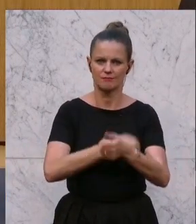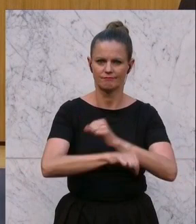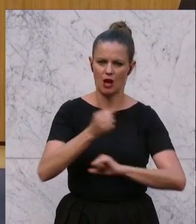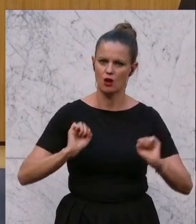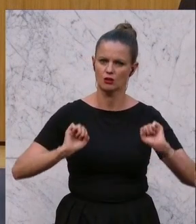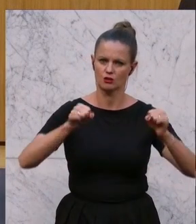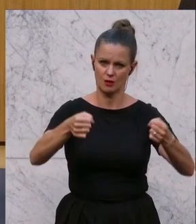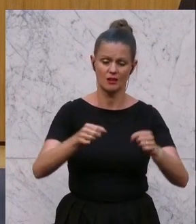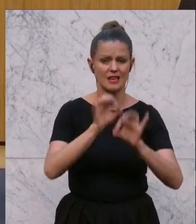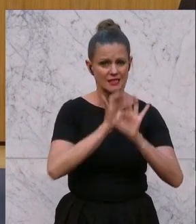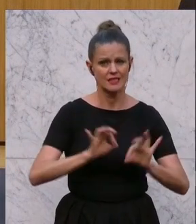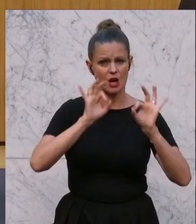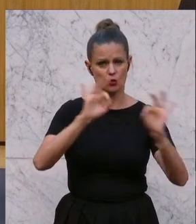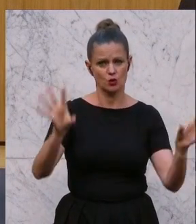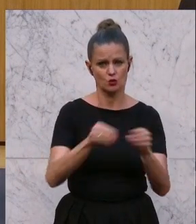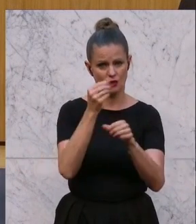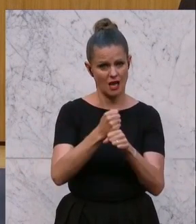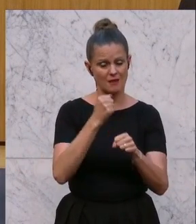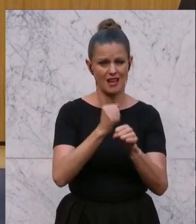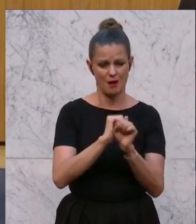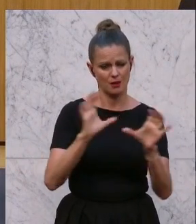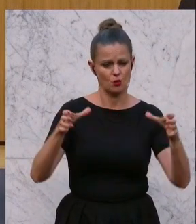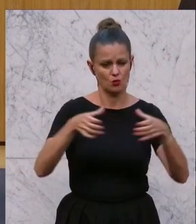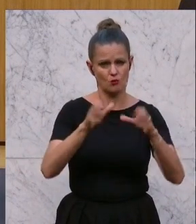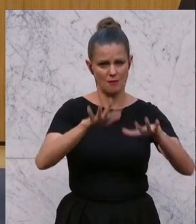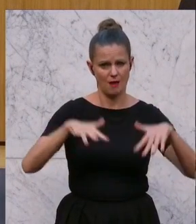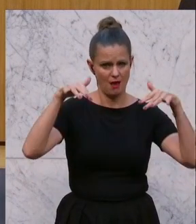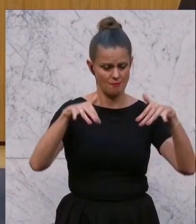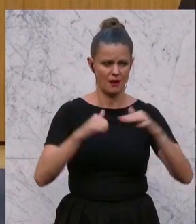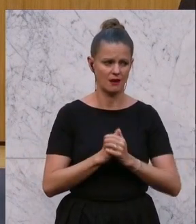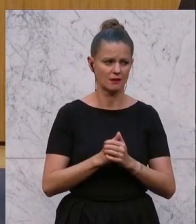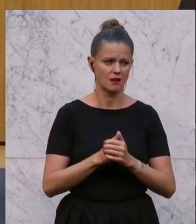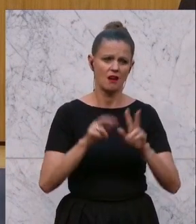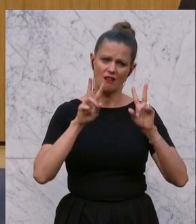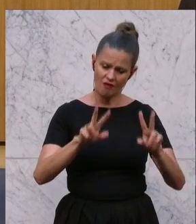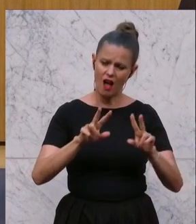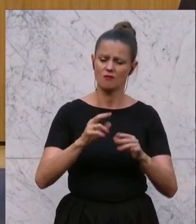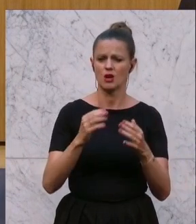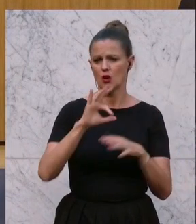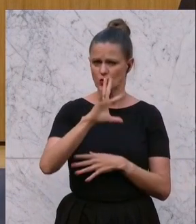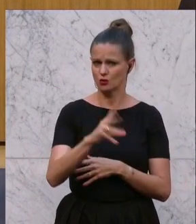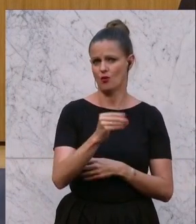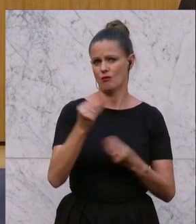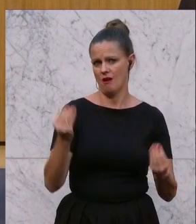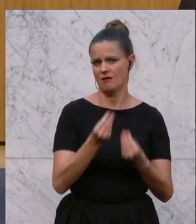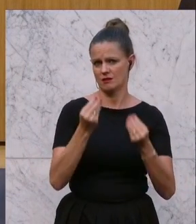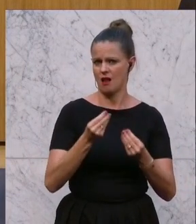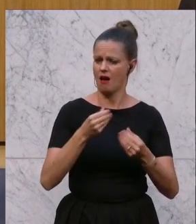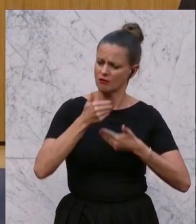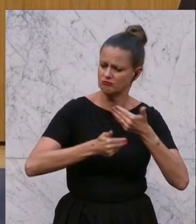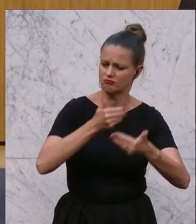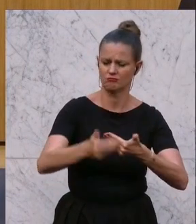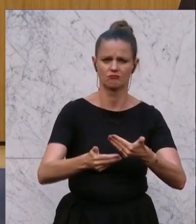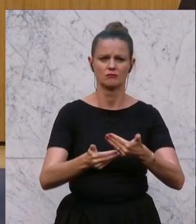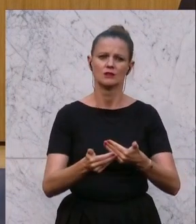auch eine sehr gute Zusammenarbeit, auch in dieser Gruppe im Parlament. Hier ist wirklich etwas Schönes auf den Weg gekommen und ich freue mich